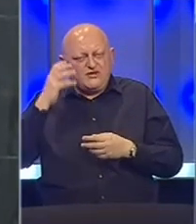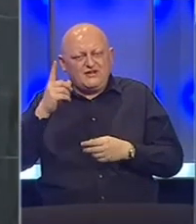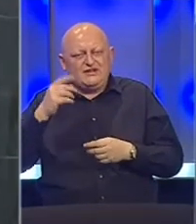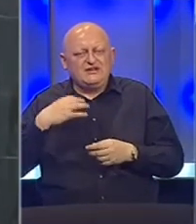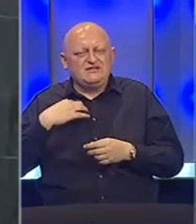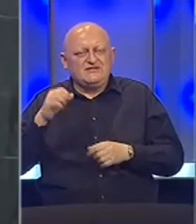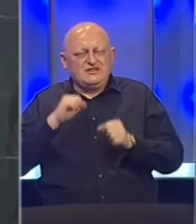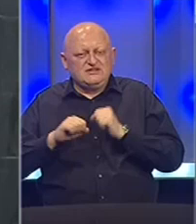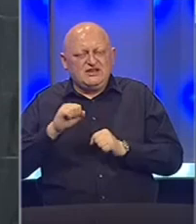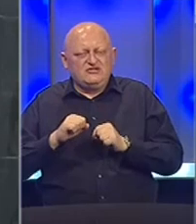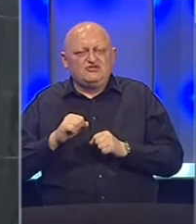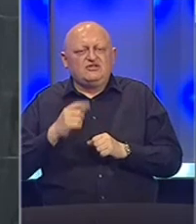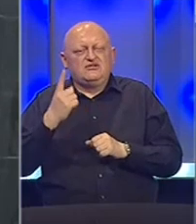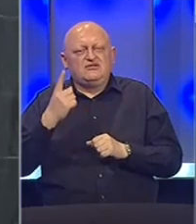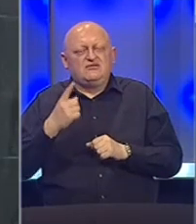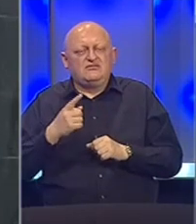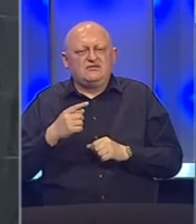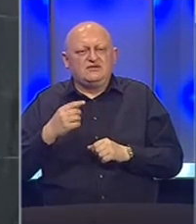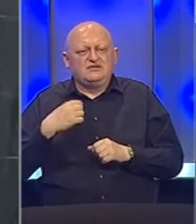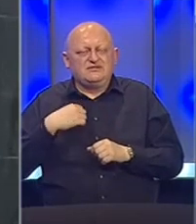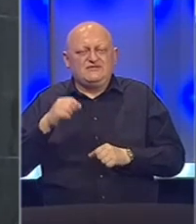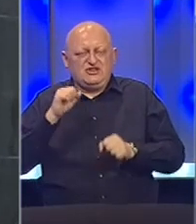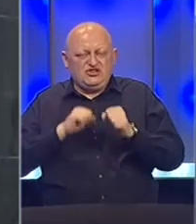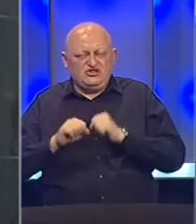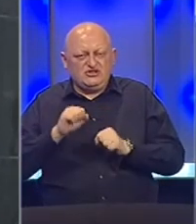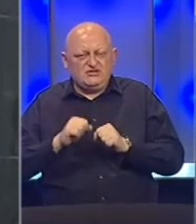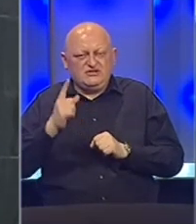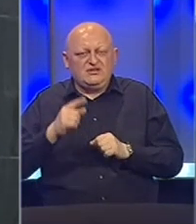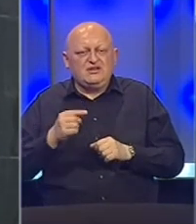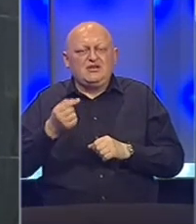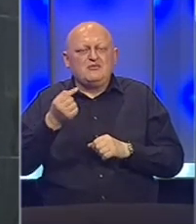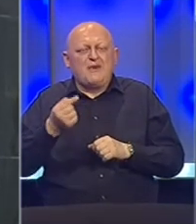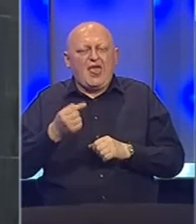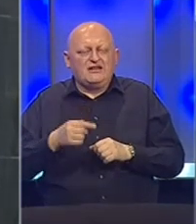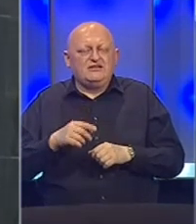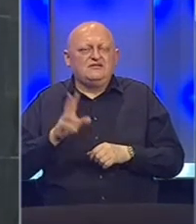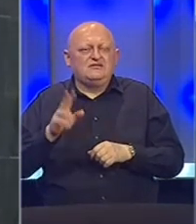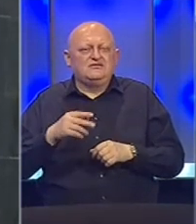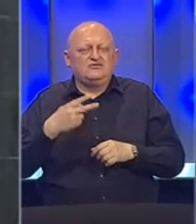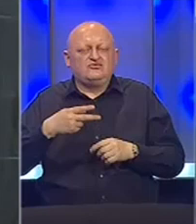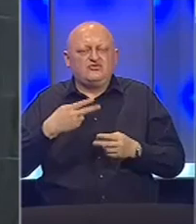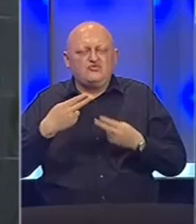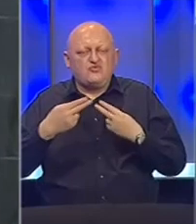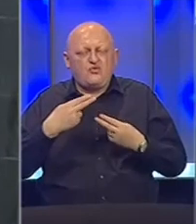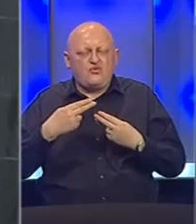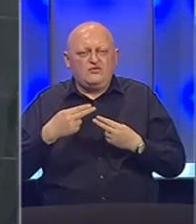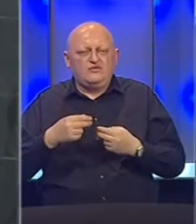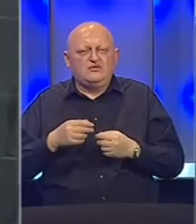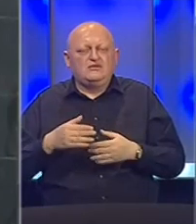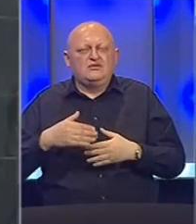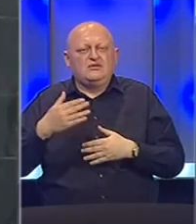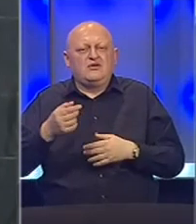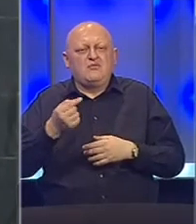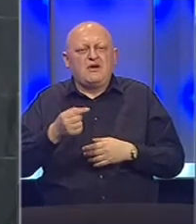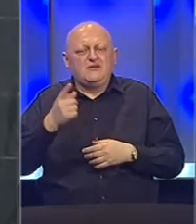zaštite, odnosno civilne zaštite i maline i drugi ugovor je vezan za odnos